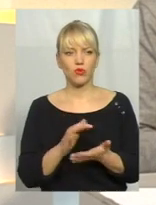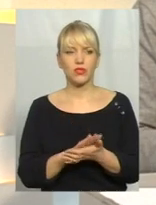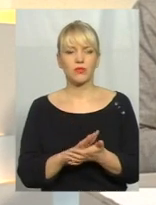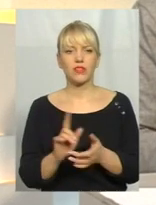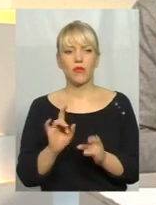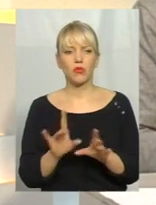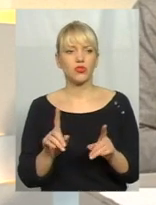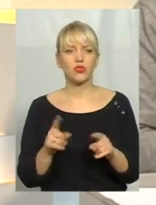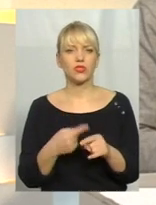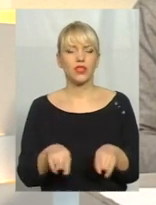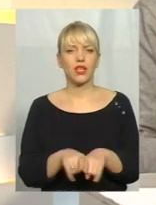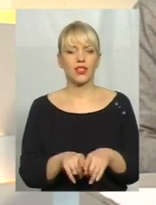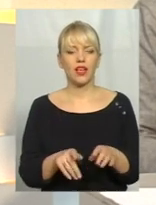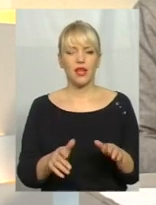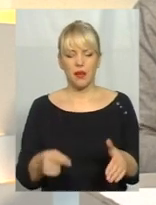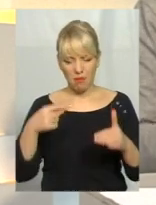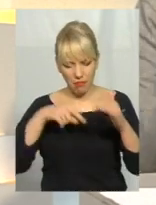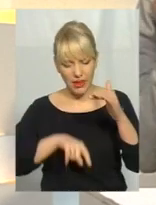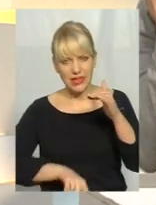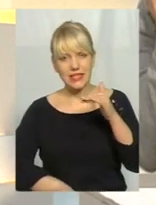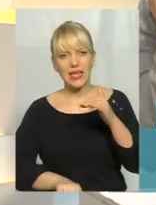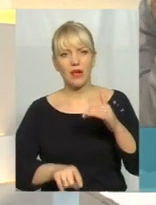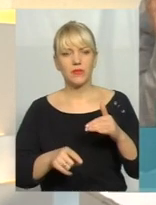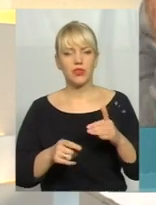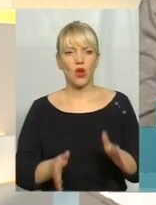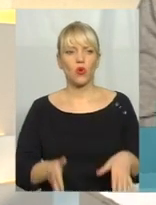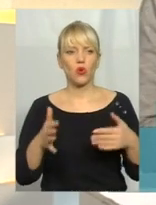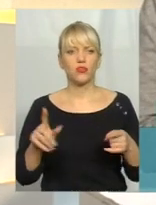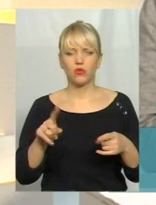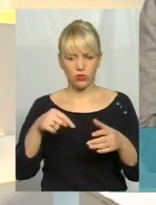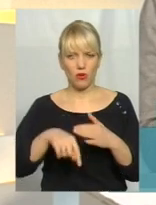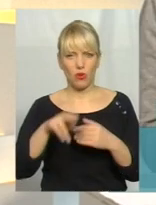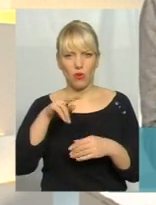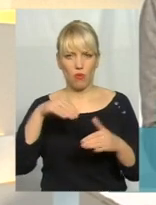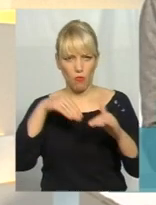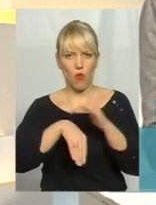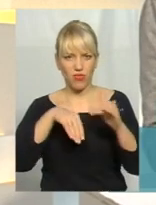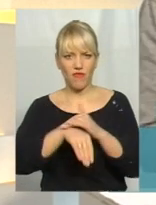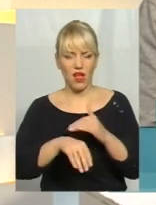це підземні контейнери для збору сміття? Це в будинках, я не знаю, в подвалах чи як?